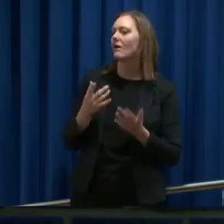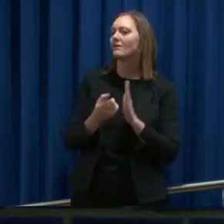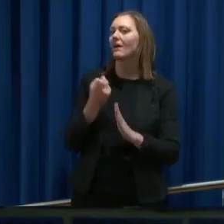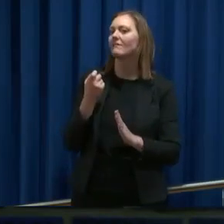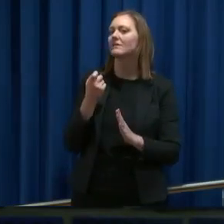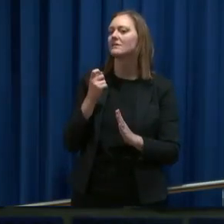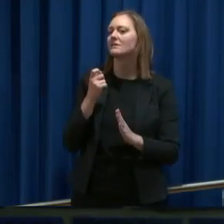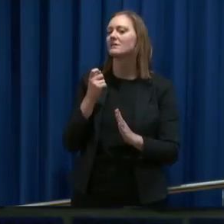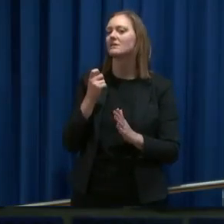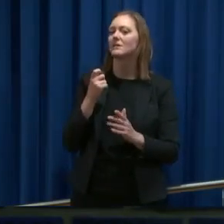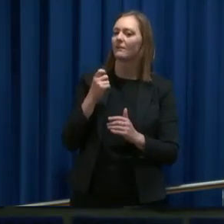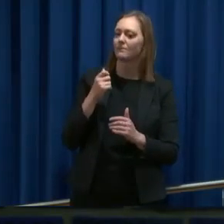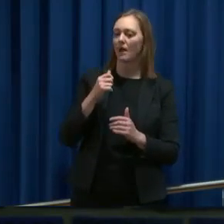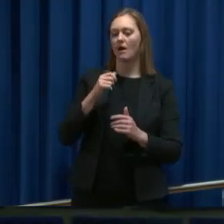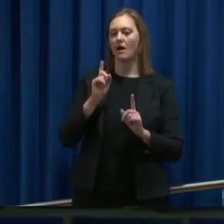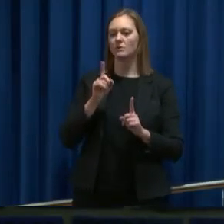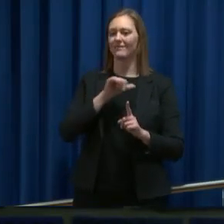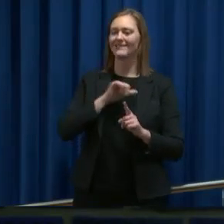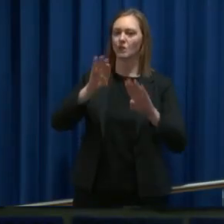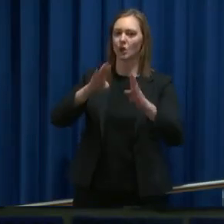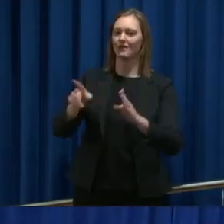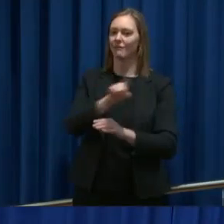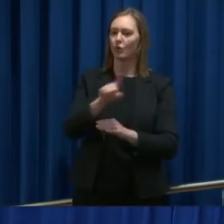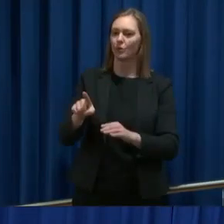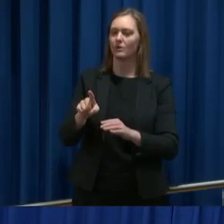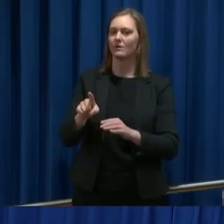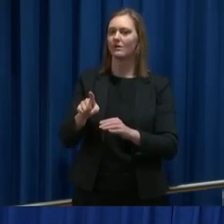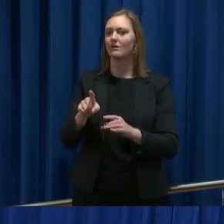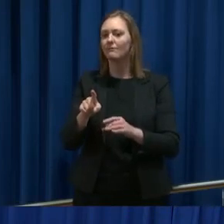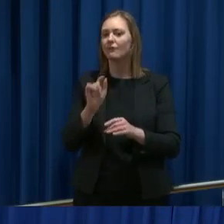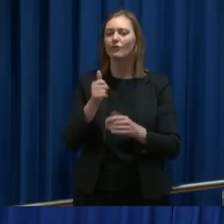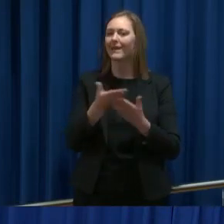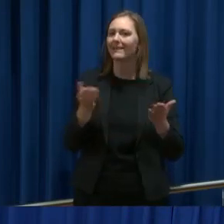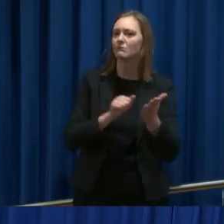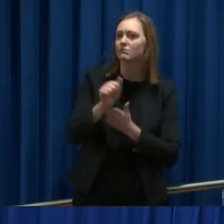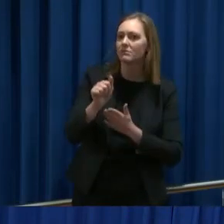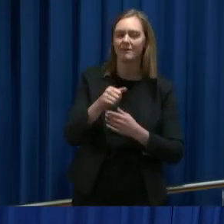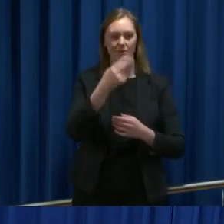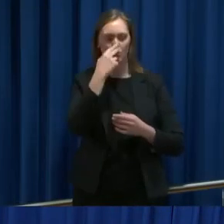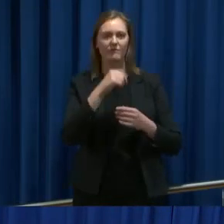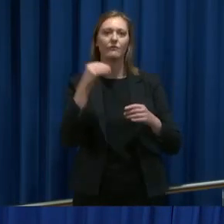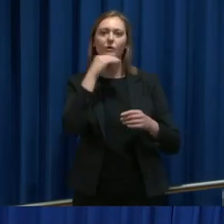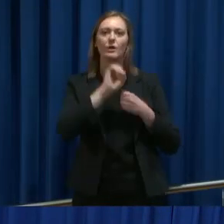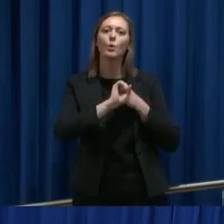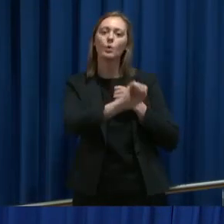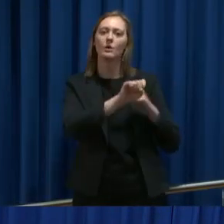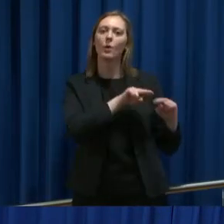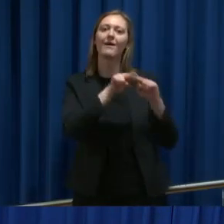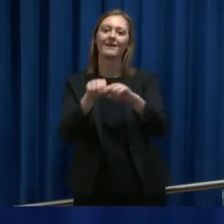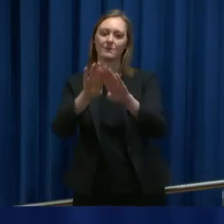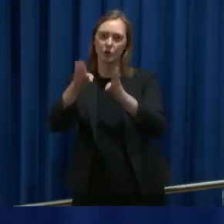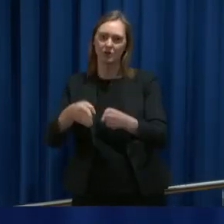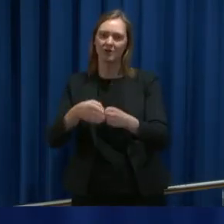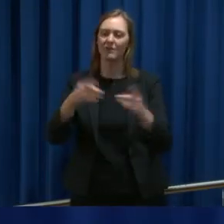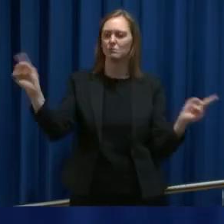vet av rett hytteforbud nå? At folk holder seg unna hyttene sine selv. At det blir et fåtal folk som